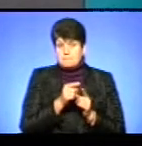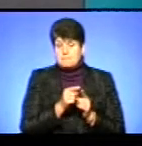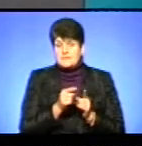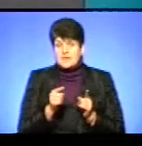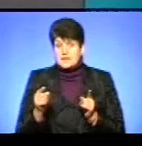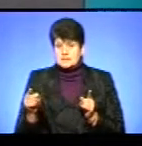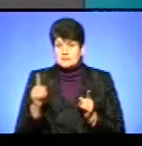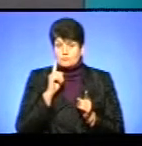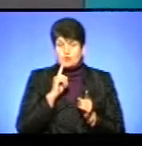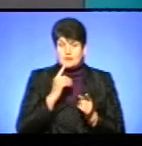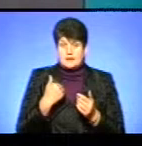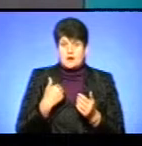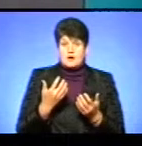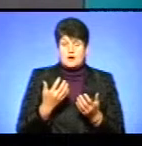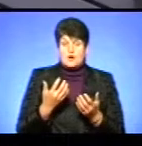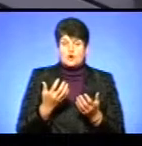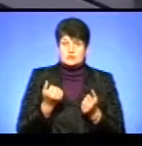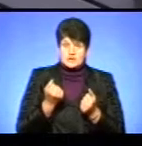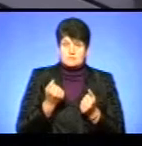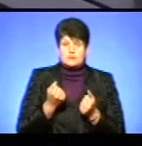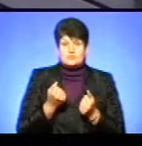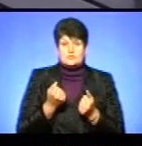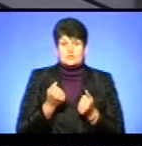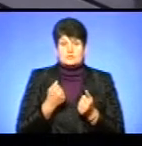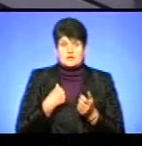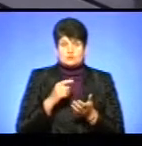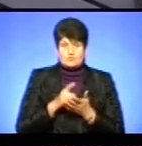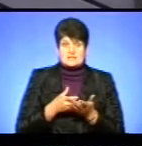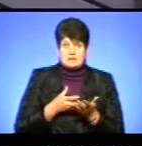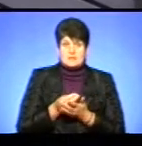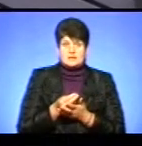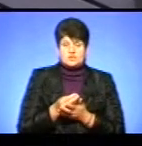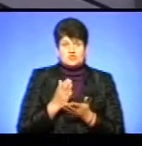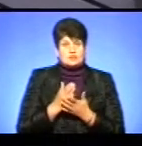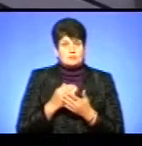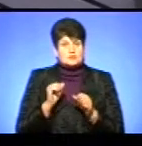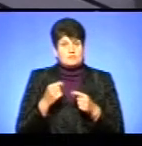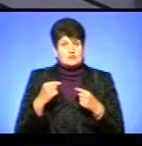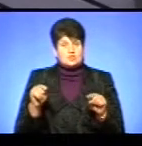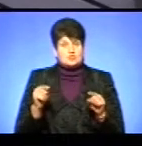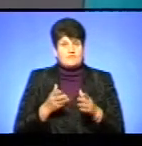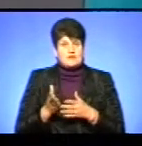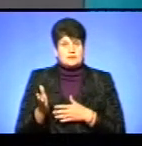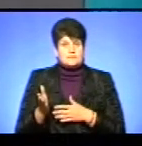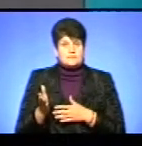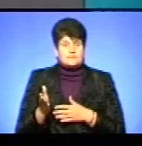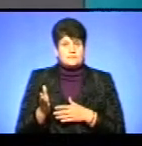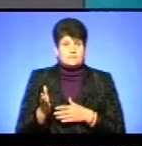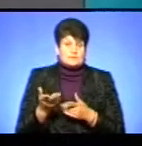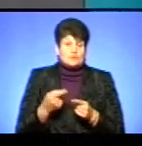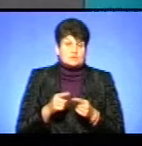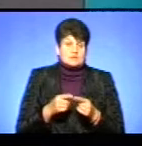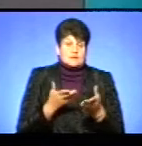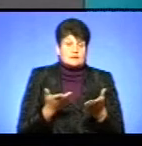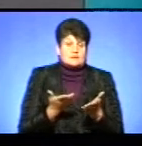поки я її отримую, я зобов'язані оплачувати проїзд, чи може якийсь вихідство в положення. Дякую вам за ваше запитання. Більш технічного характеру, але